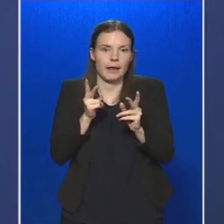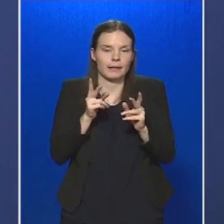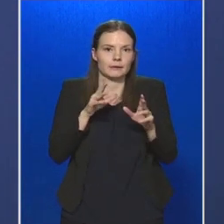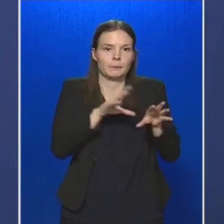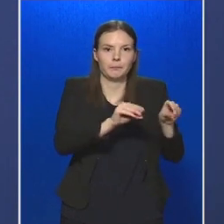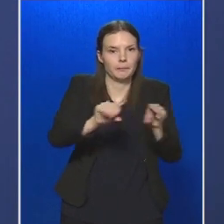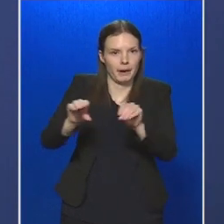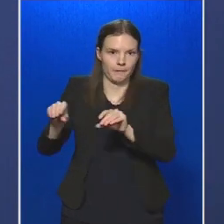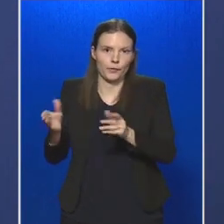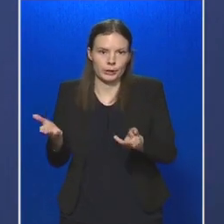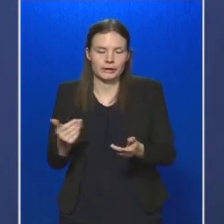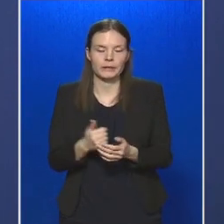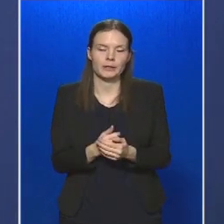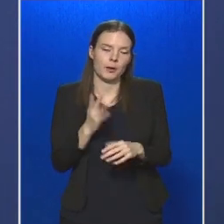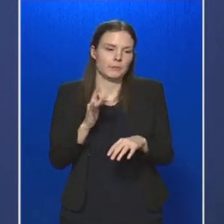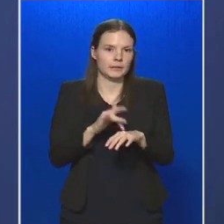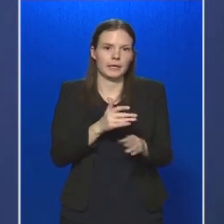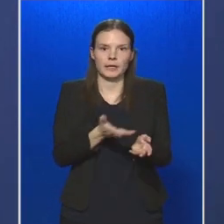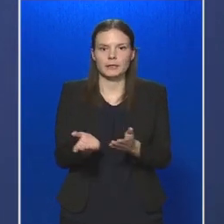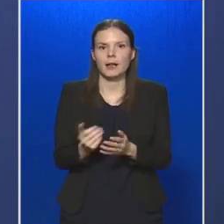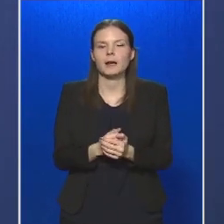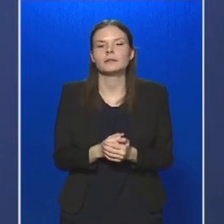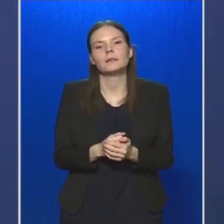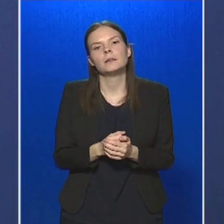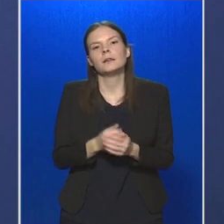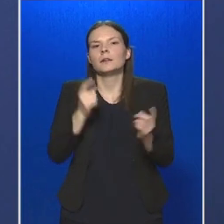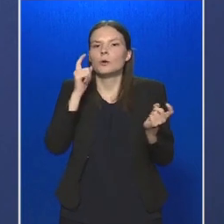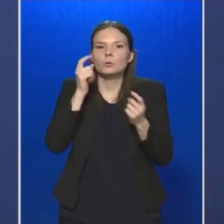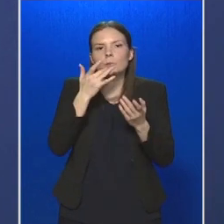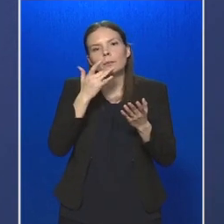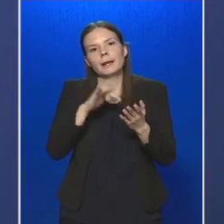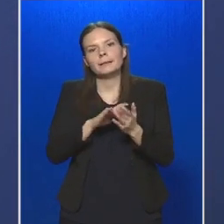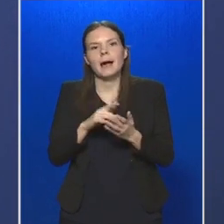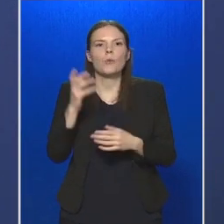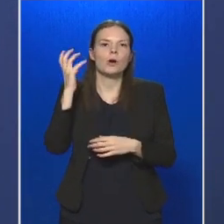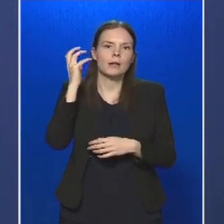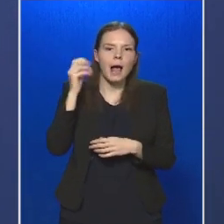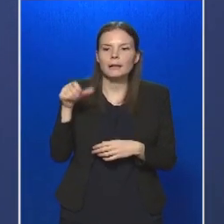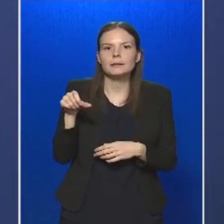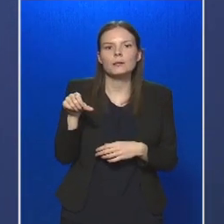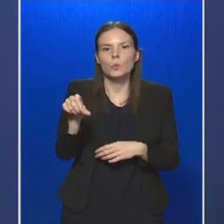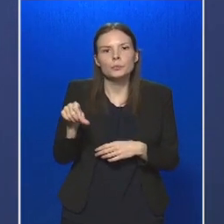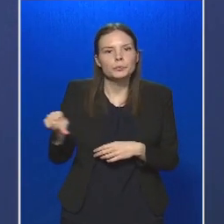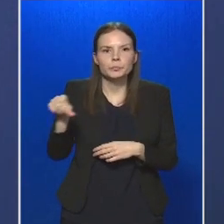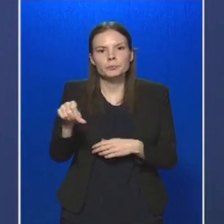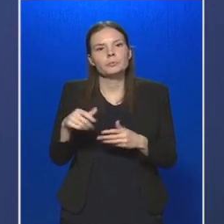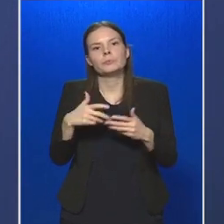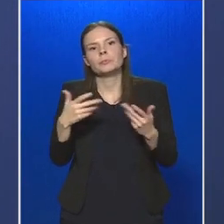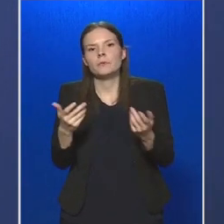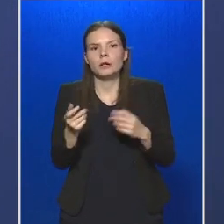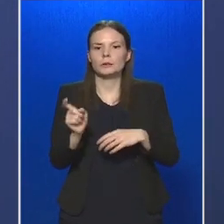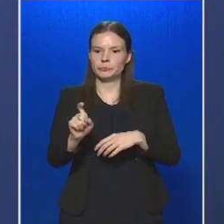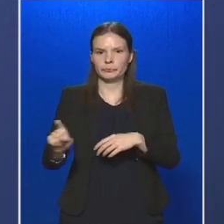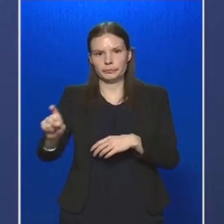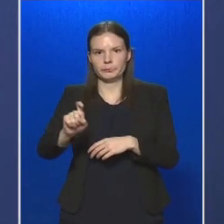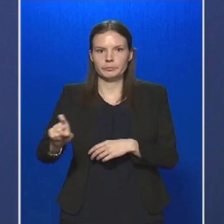megérintenek. Gondoljunk itt a rádió gombjaira, vagy a fedélzeti kompjúter gombjaira,